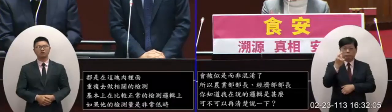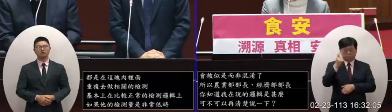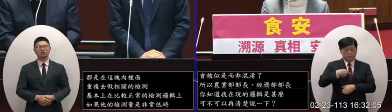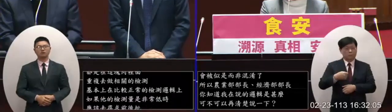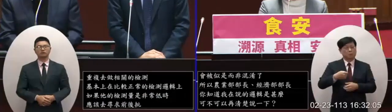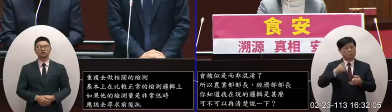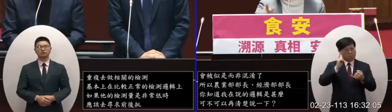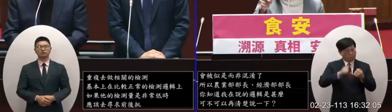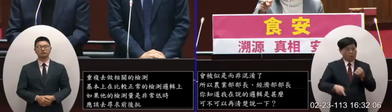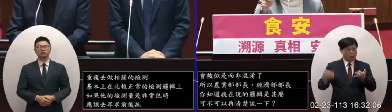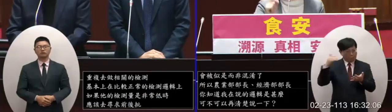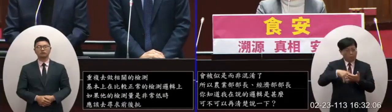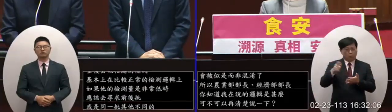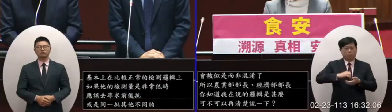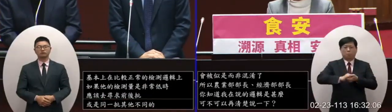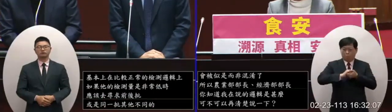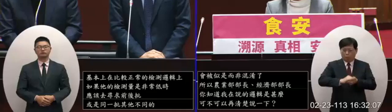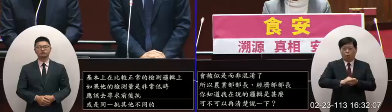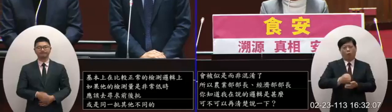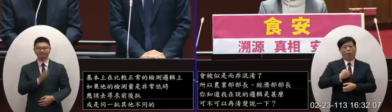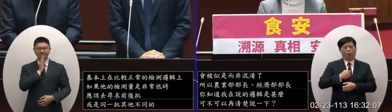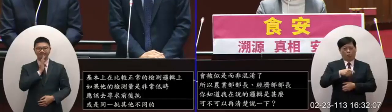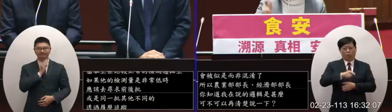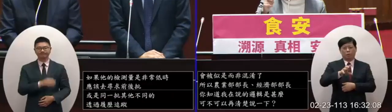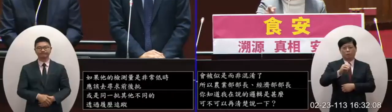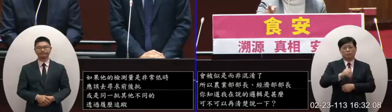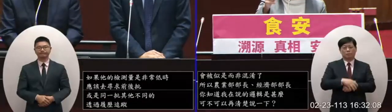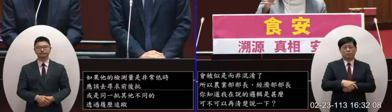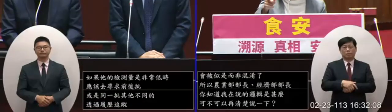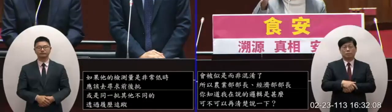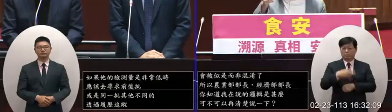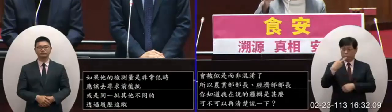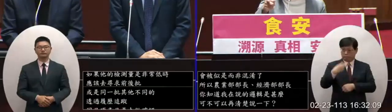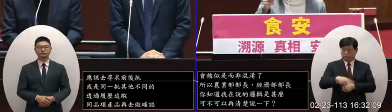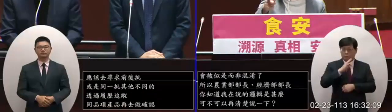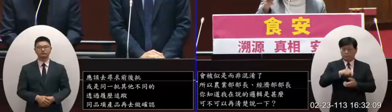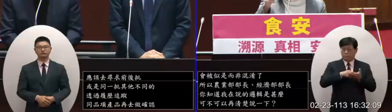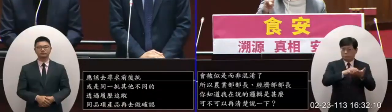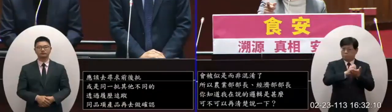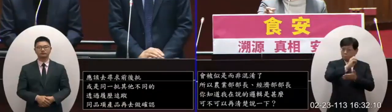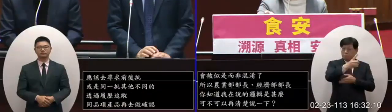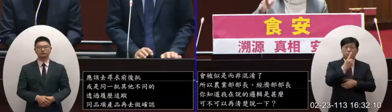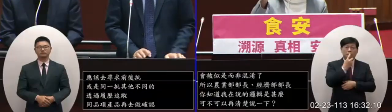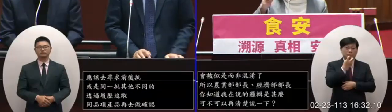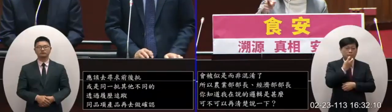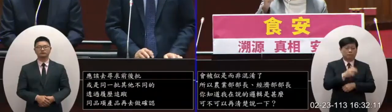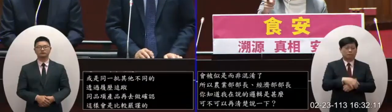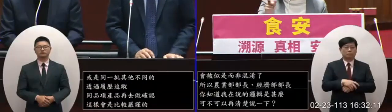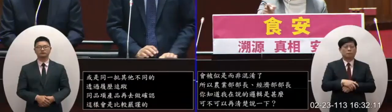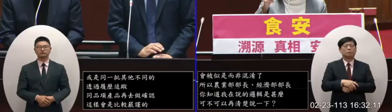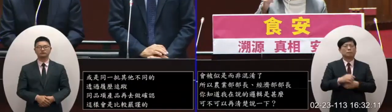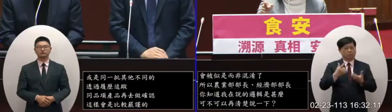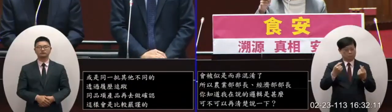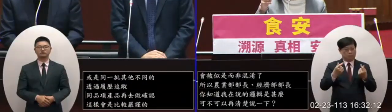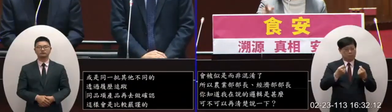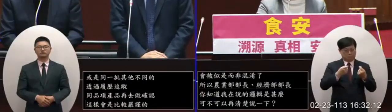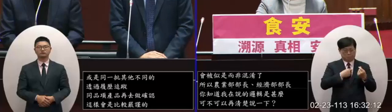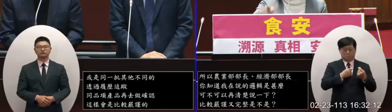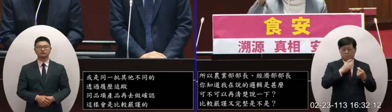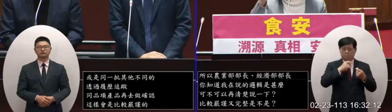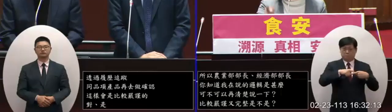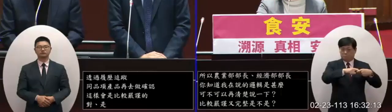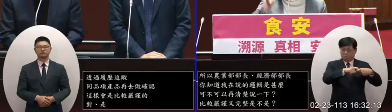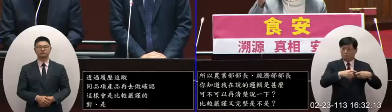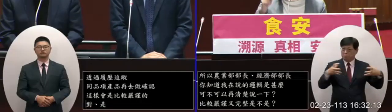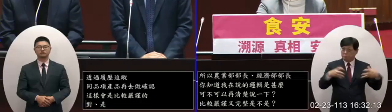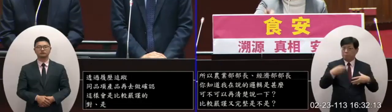最後最後才能下結論來確認對不對甚至呢在通報中央的時候也必須跟中央聯